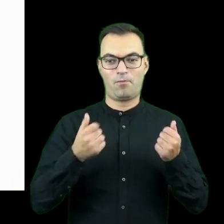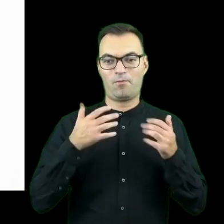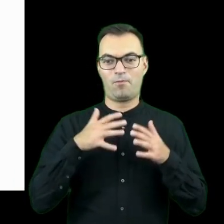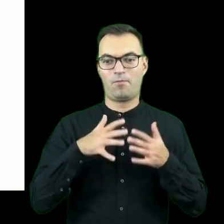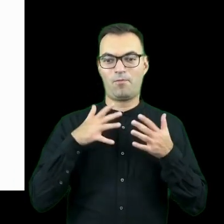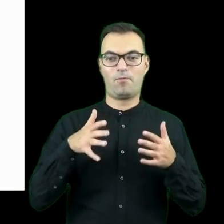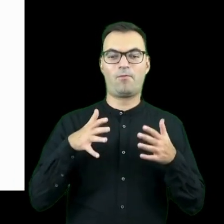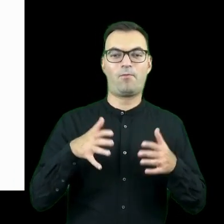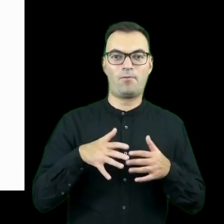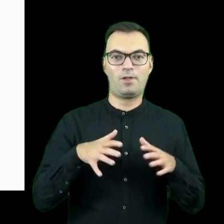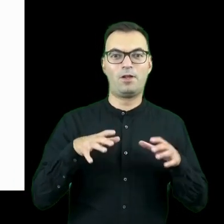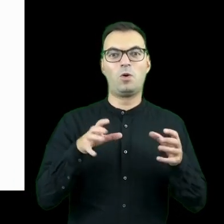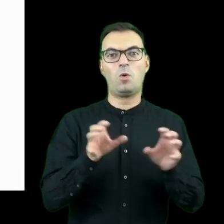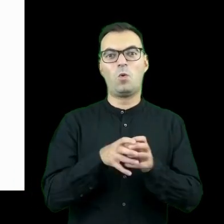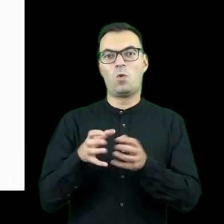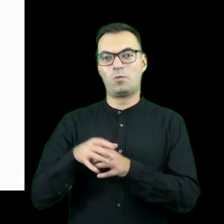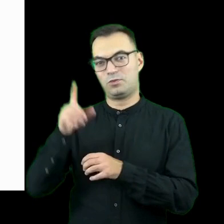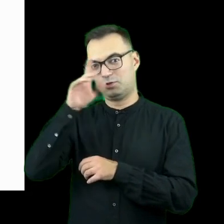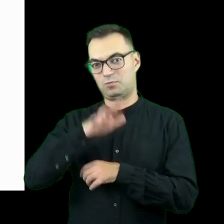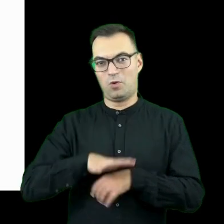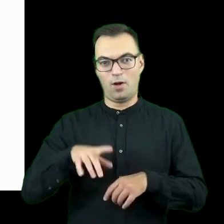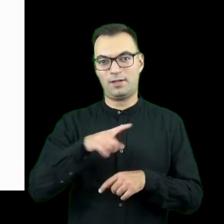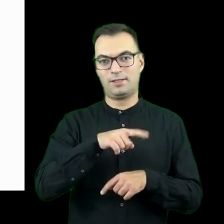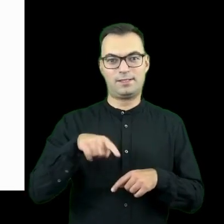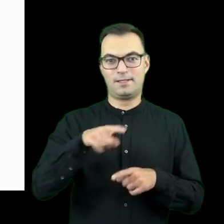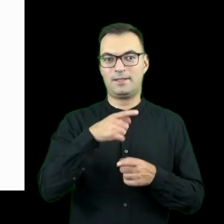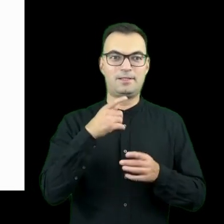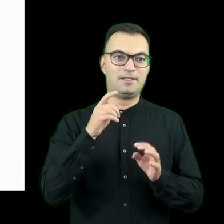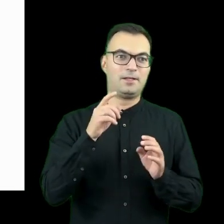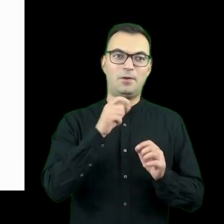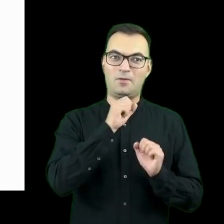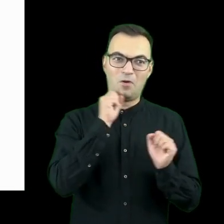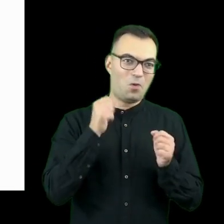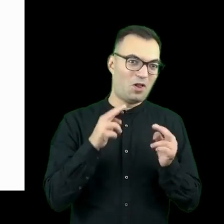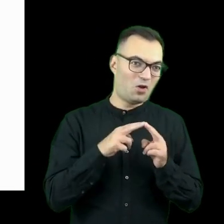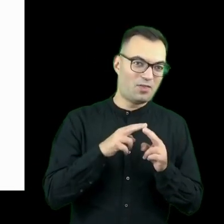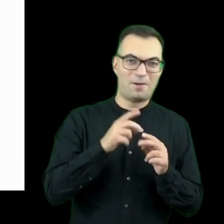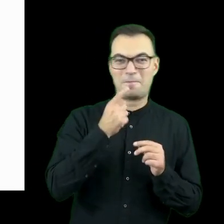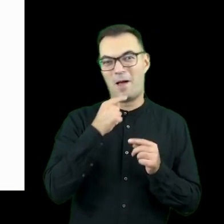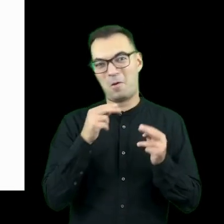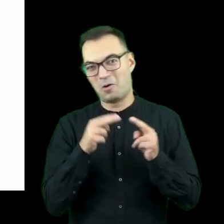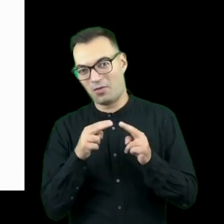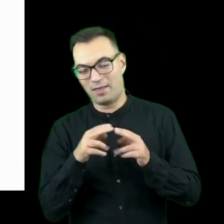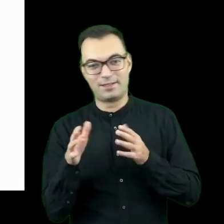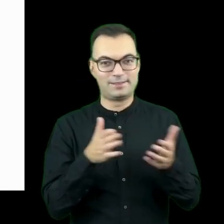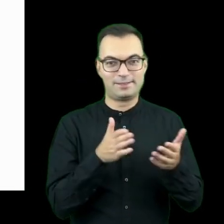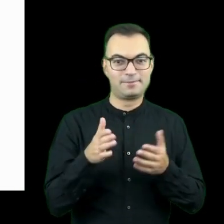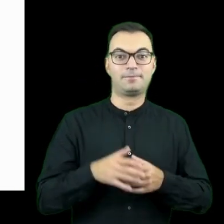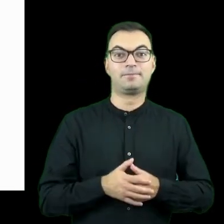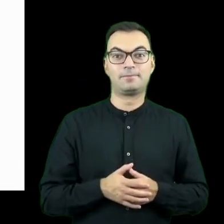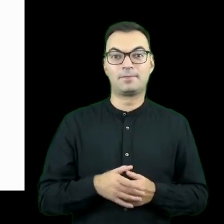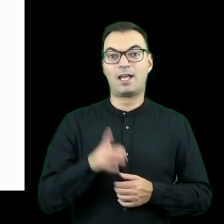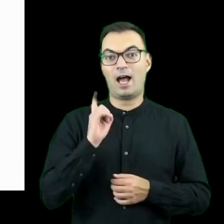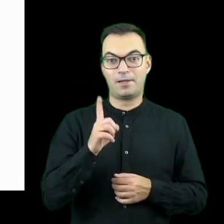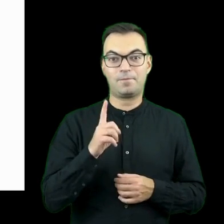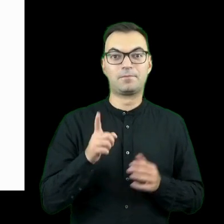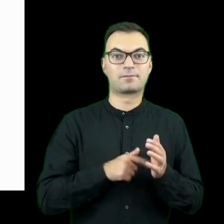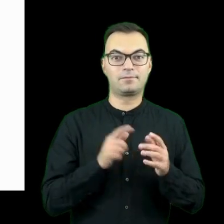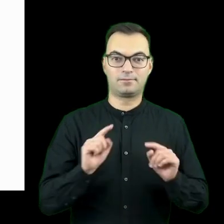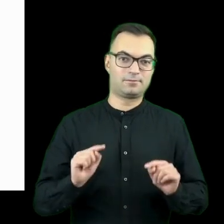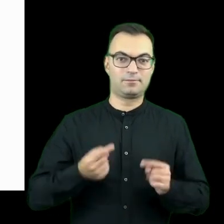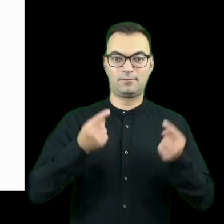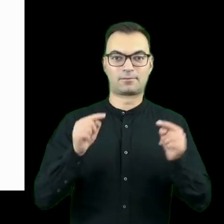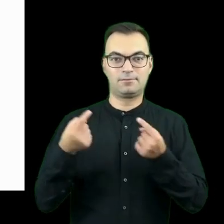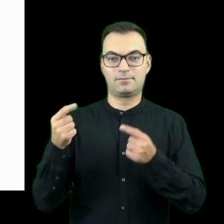bardzo dużo przez jakby grup społecznych, które ze sobą mają mały albo żaden kontakt, natomiast wchodzą w